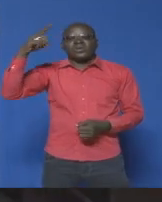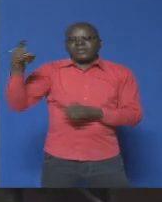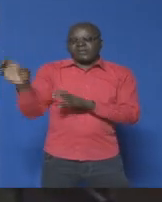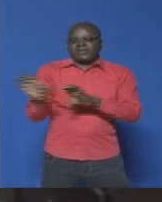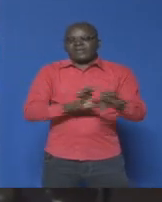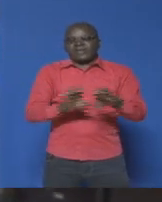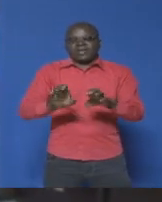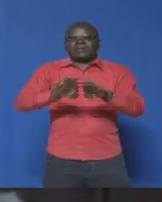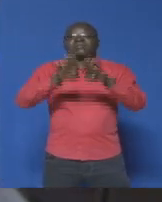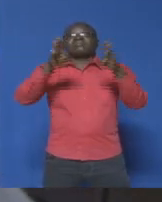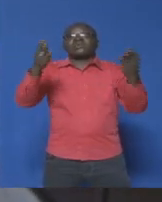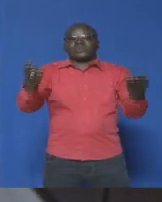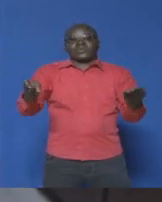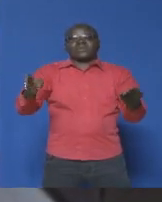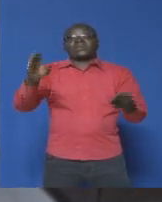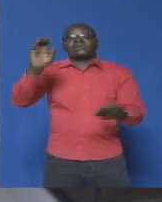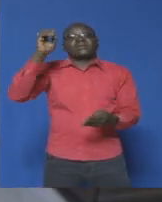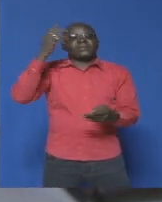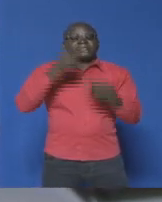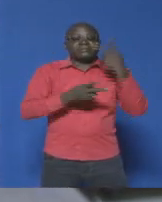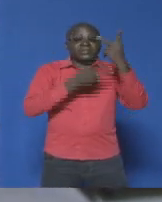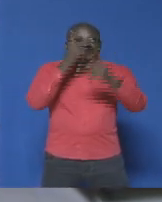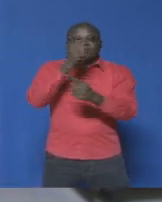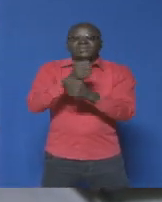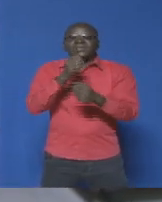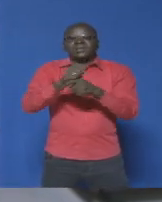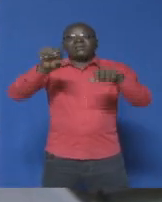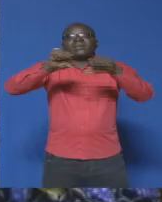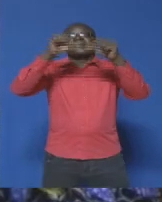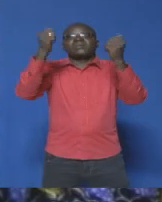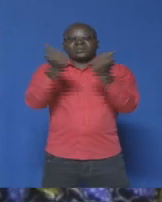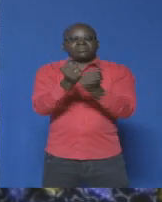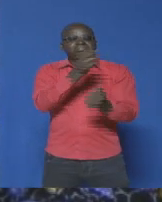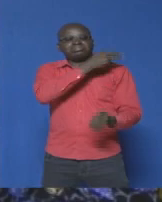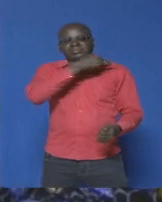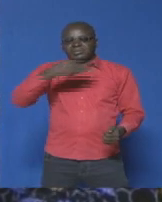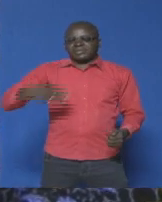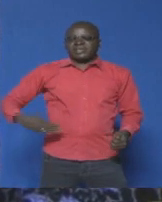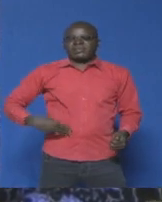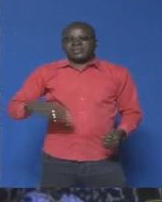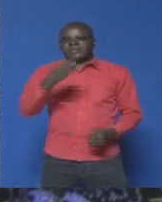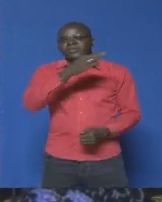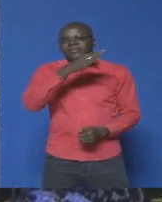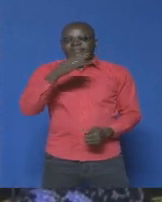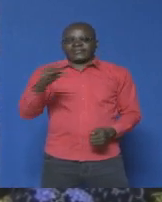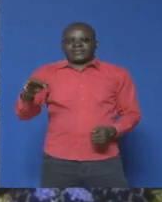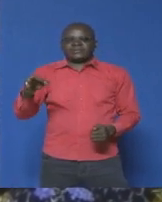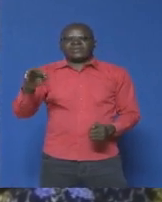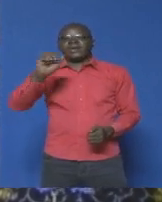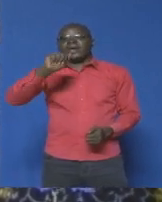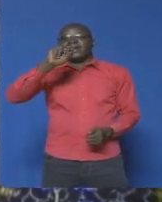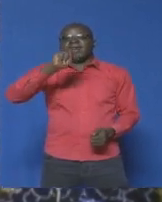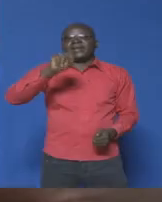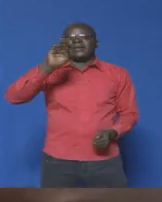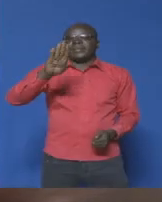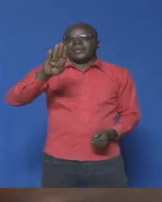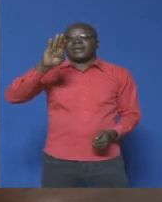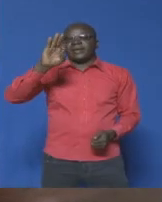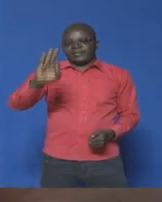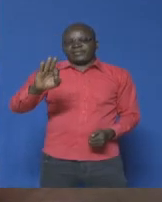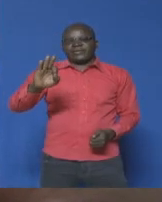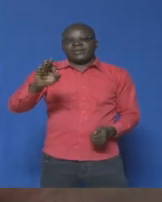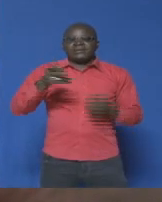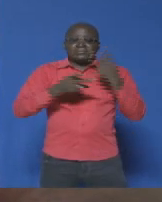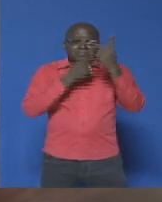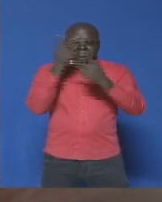lancement de la visite de travail de l'Association des municipalités de Burkina Faso AMBF. Notre visite ici, c'est une